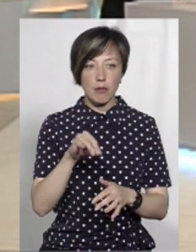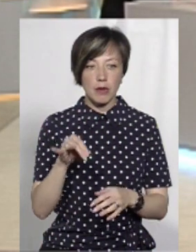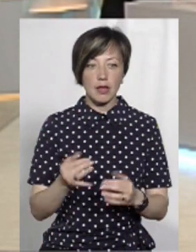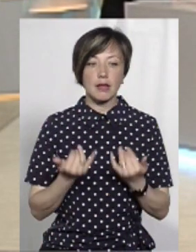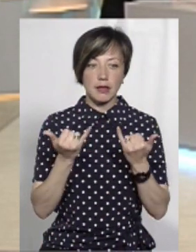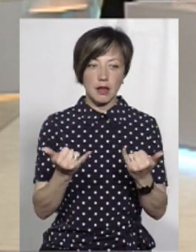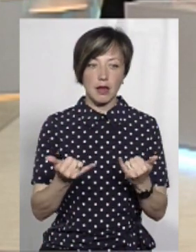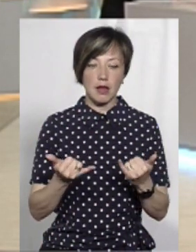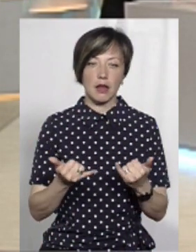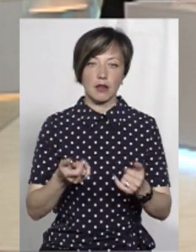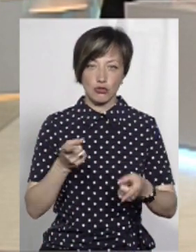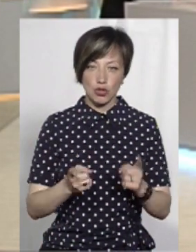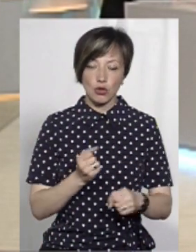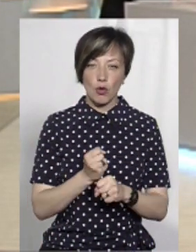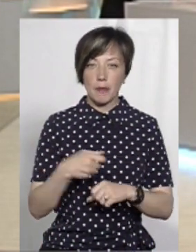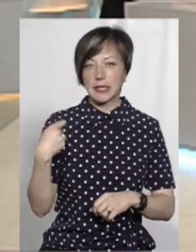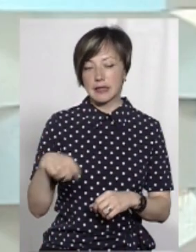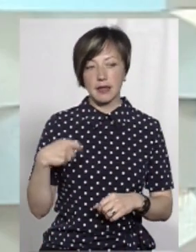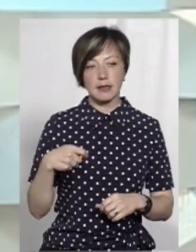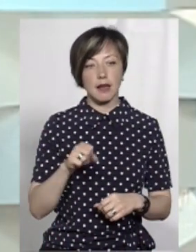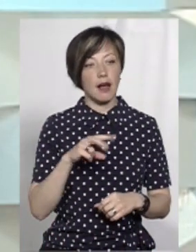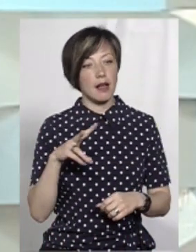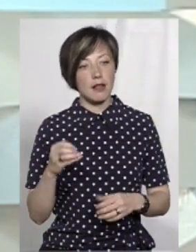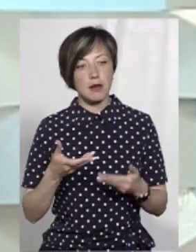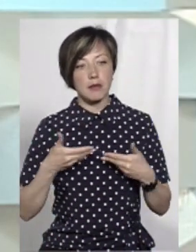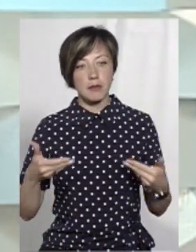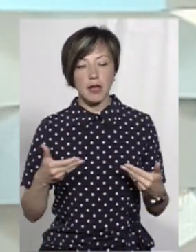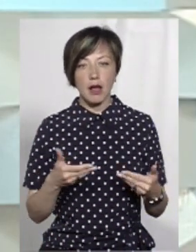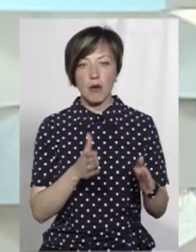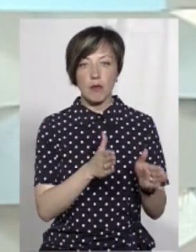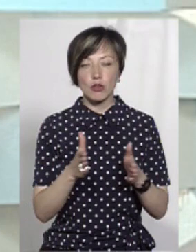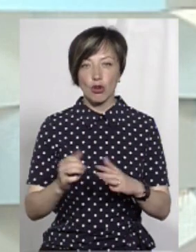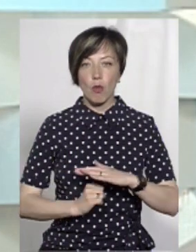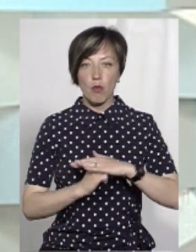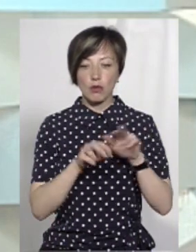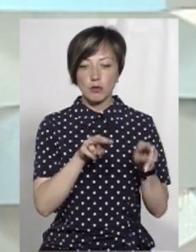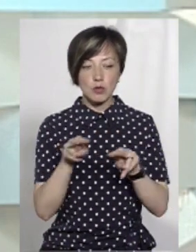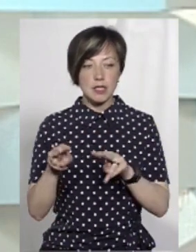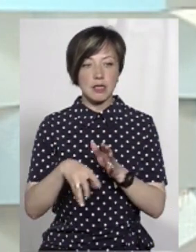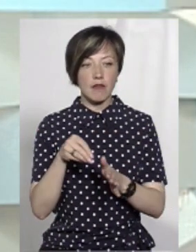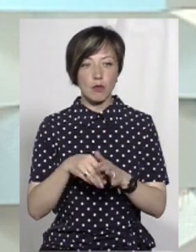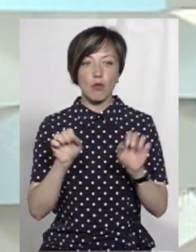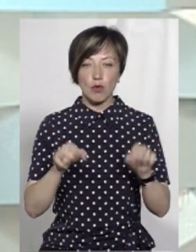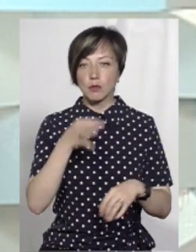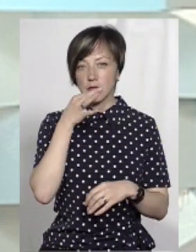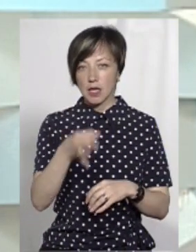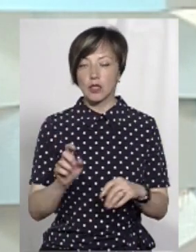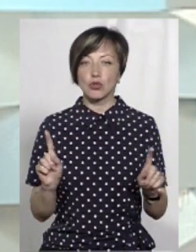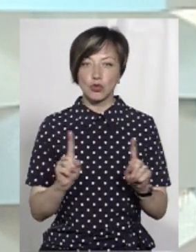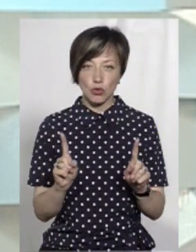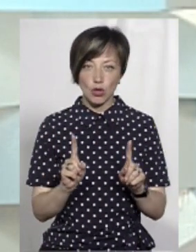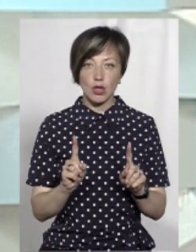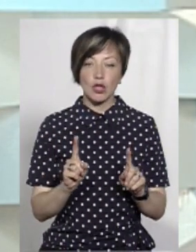чинного президента. Але ми, громадянська мережа опорами, займалися спостереженнями з виборами. І ми можемо констатувати,